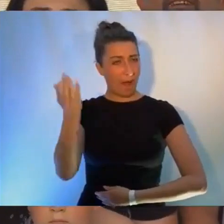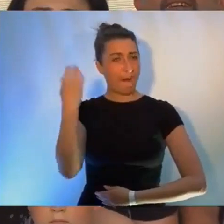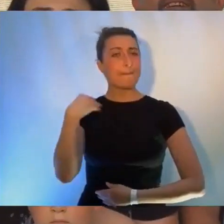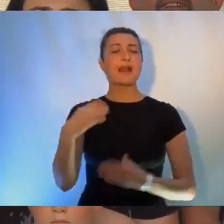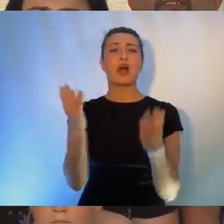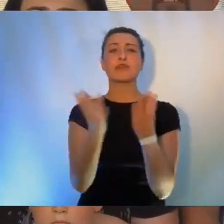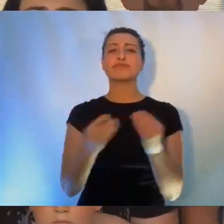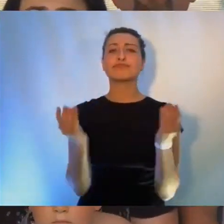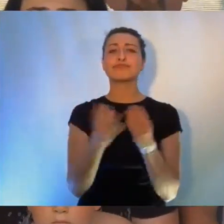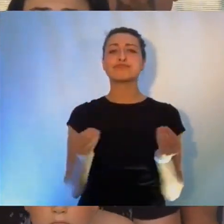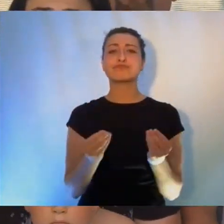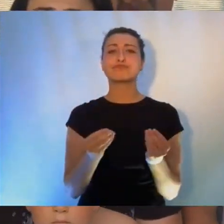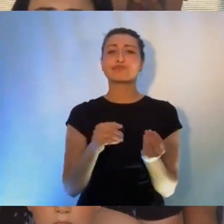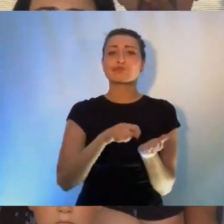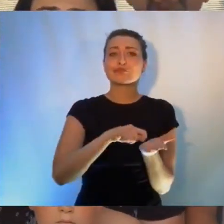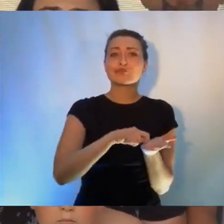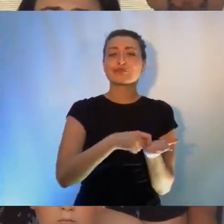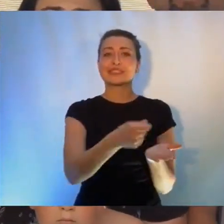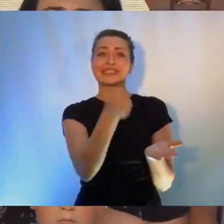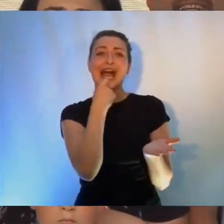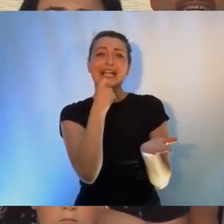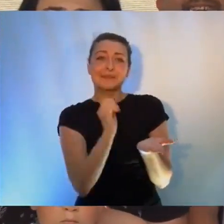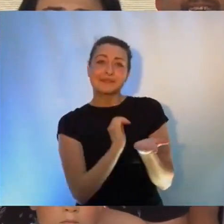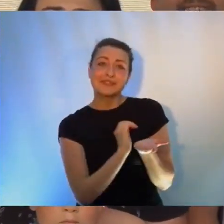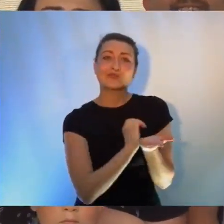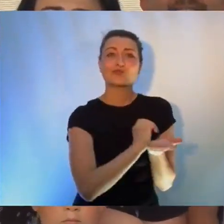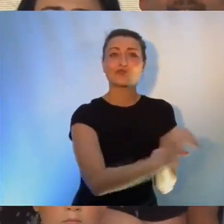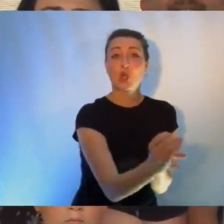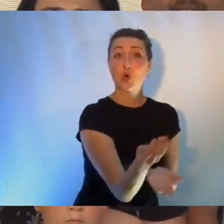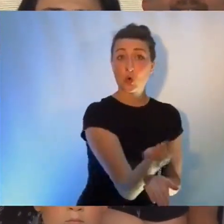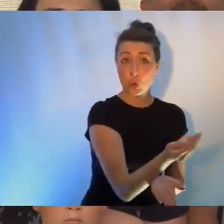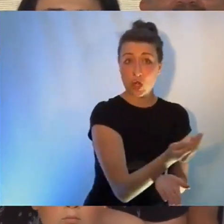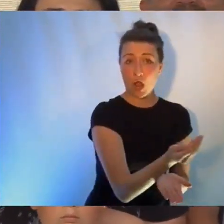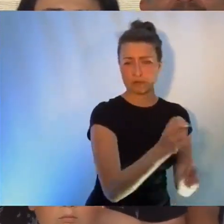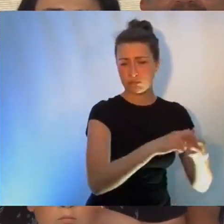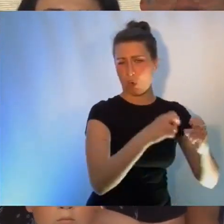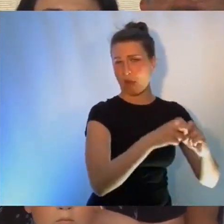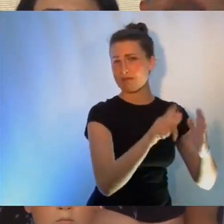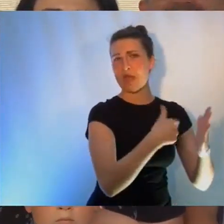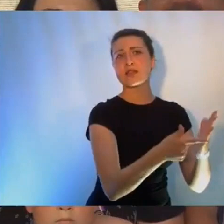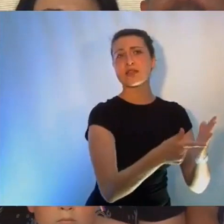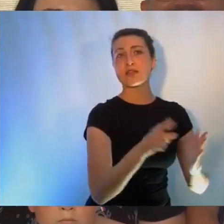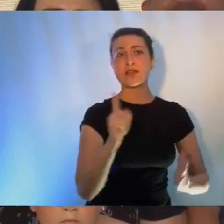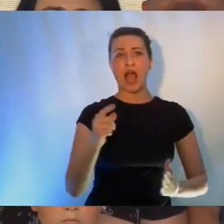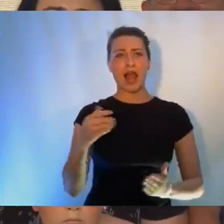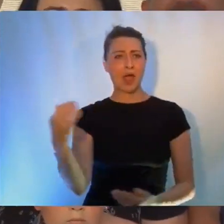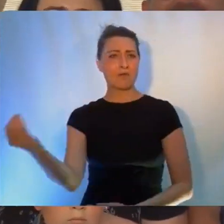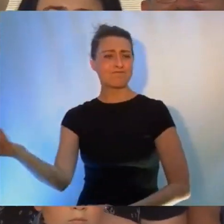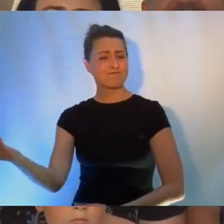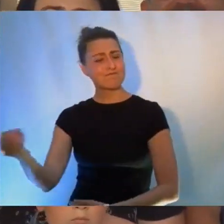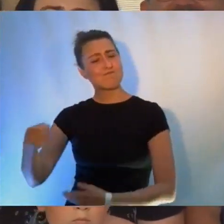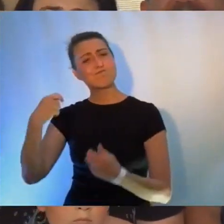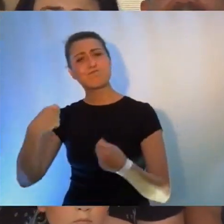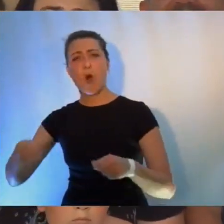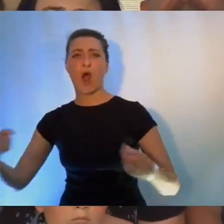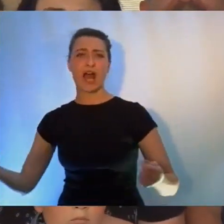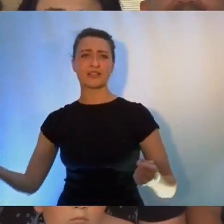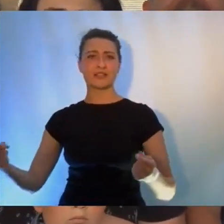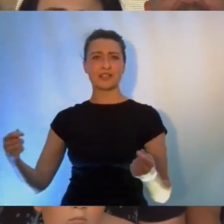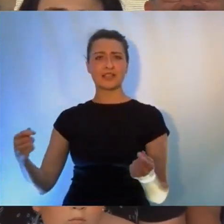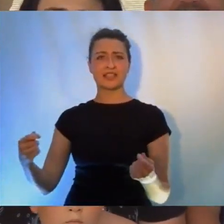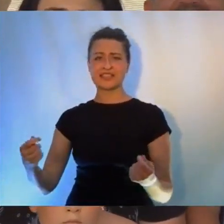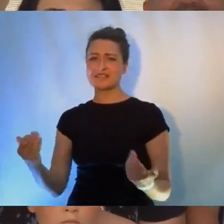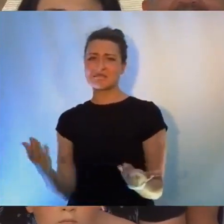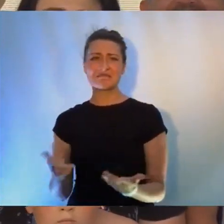ale nakrmit ty bohaté chamtivce, tak to velký problém je, protože ty nemají nikdy dost.